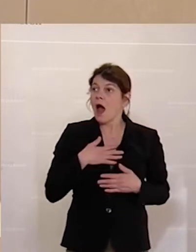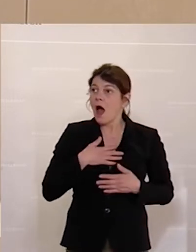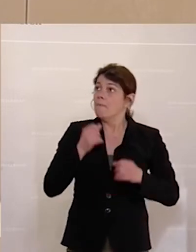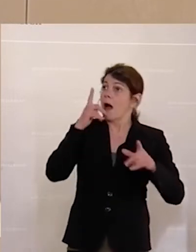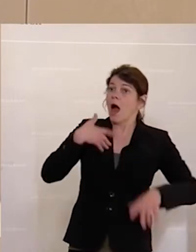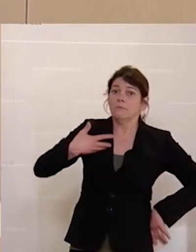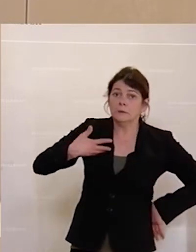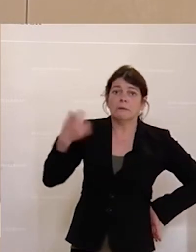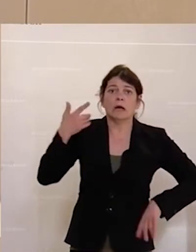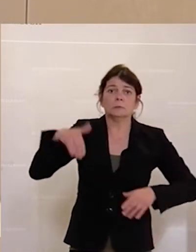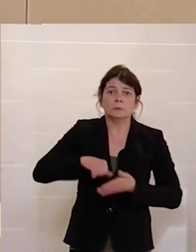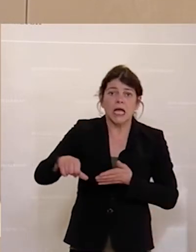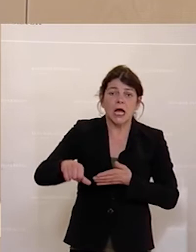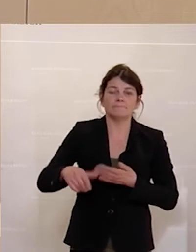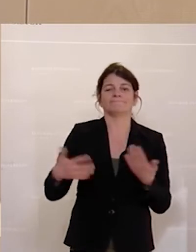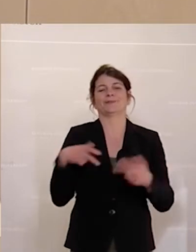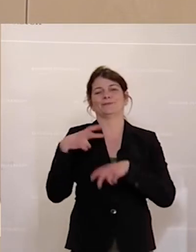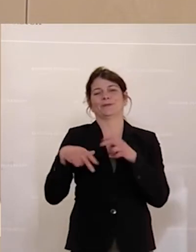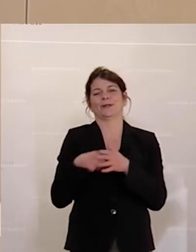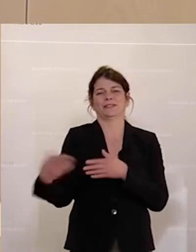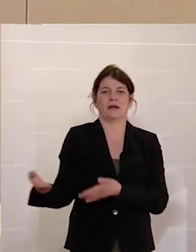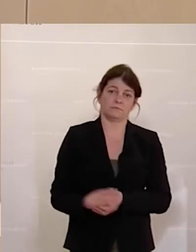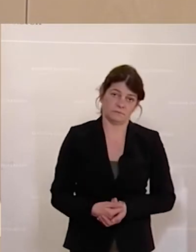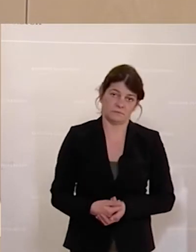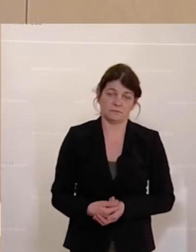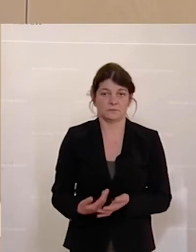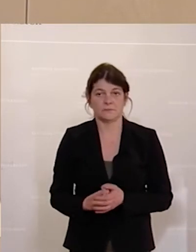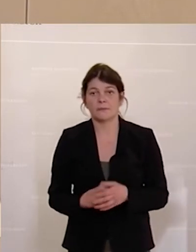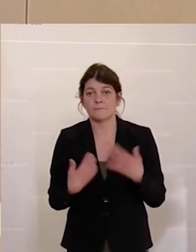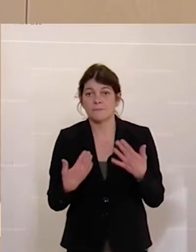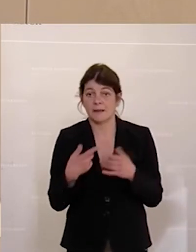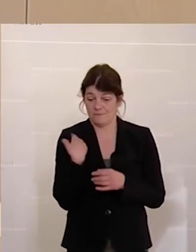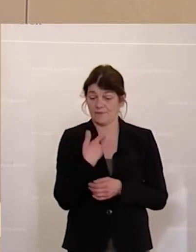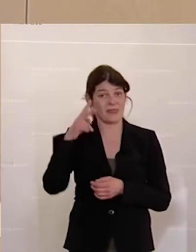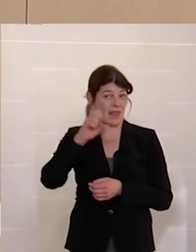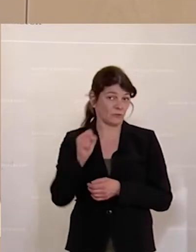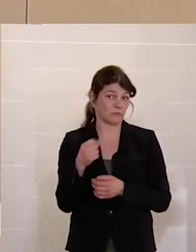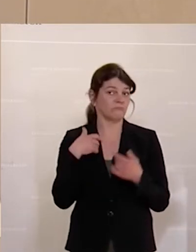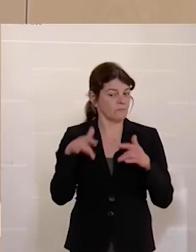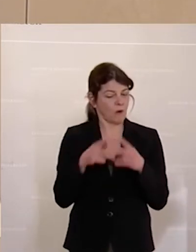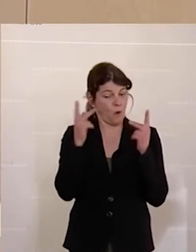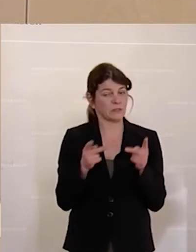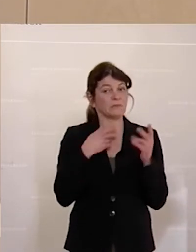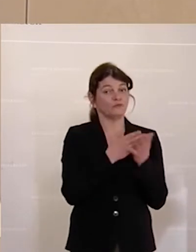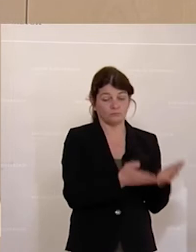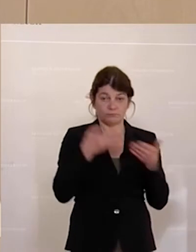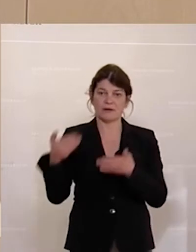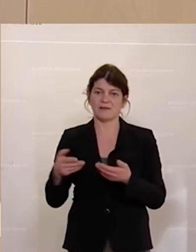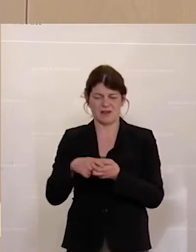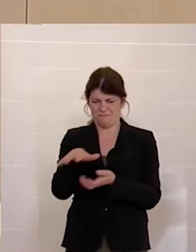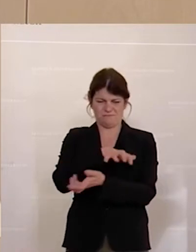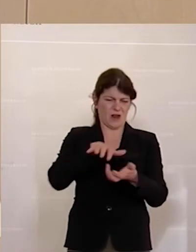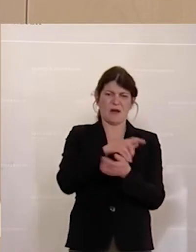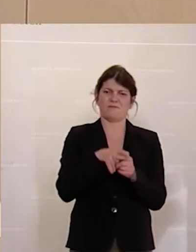machen. Und wer wird es zahlen? Der Steuerzahler. Wir Neos, wir haben ein Konzept vorgelegt, wo wir das Wirrwarr an